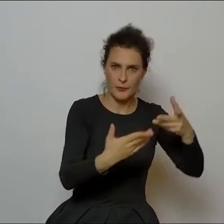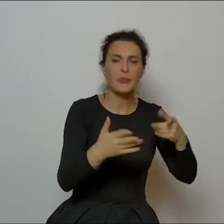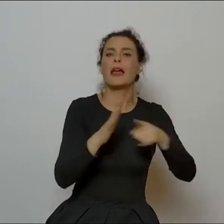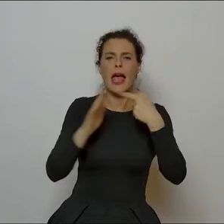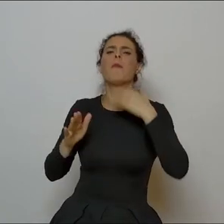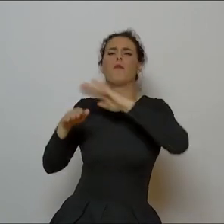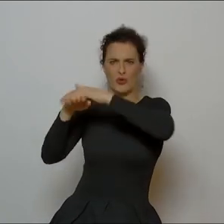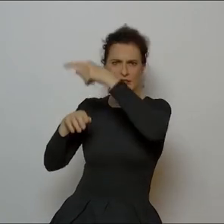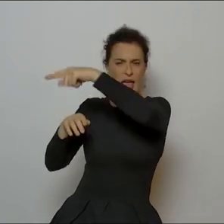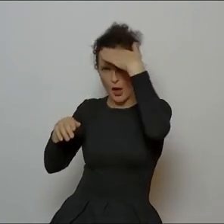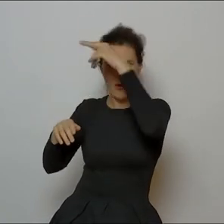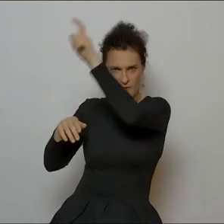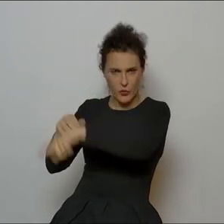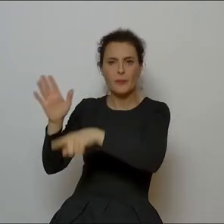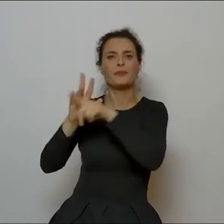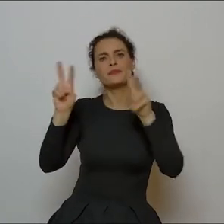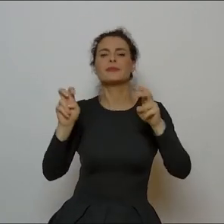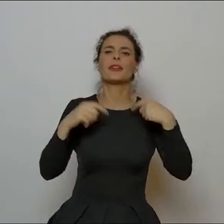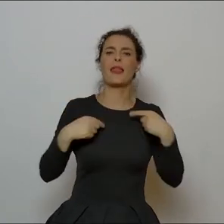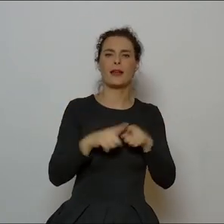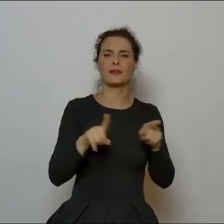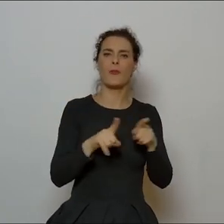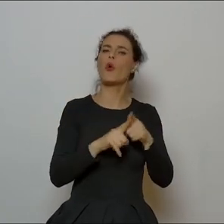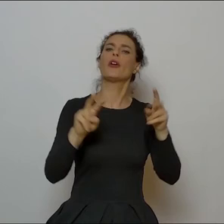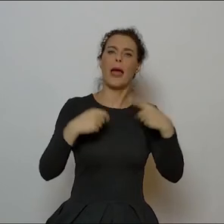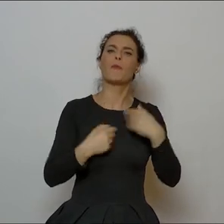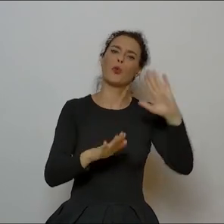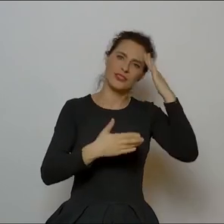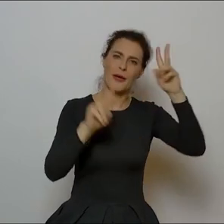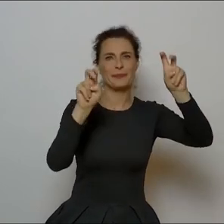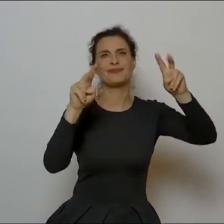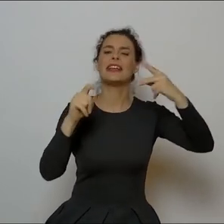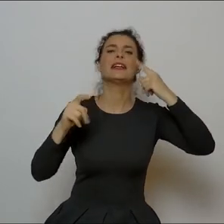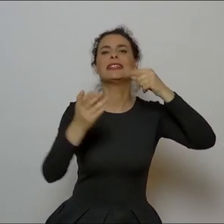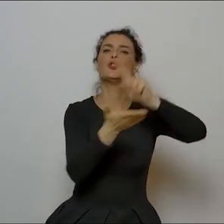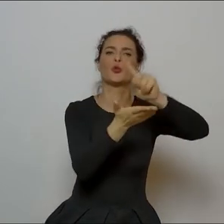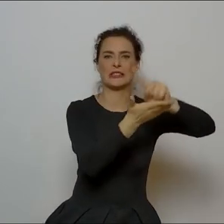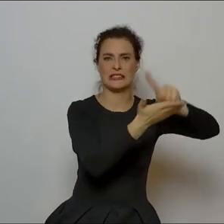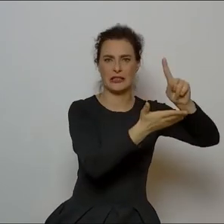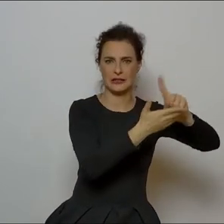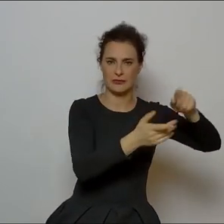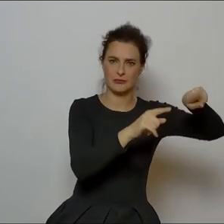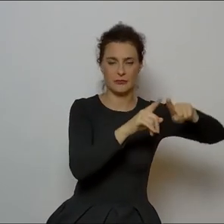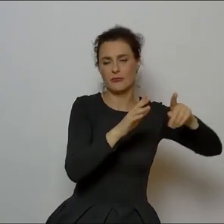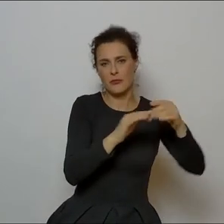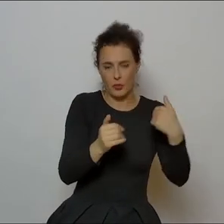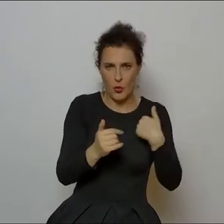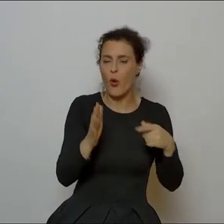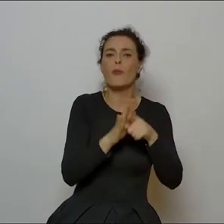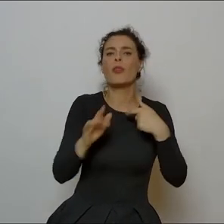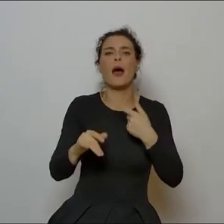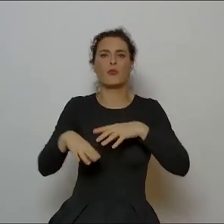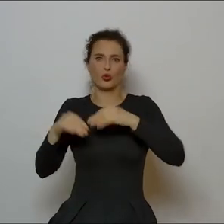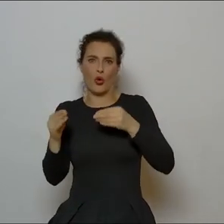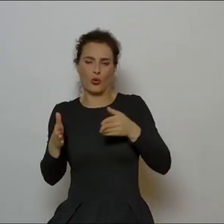powierzchowności, smak takiego bieżącego sukcesu, jakiego nie było mu dane nigdy zaznać za życia. Może z wyjątkiem samego początku